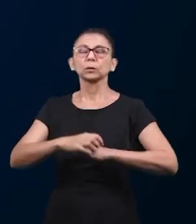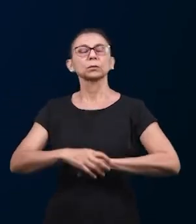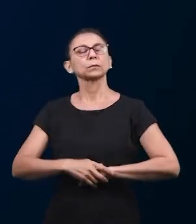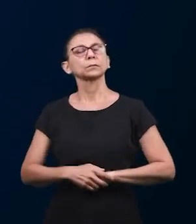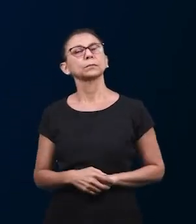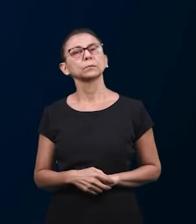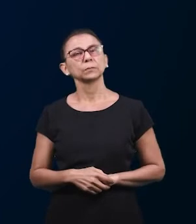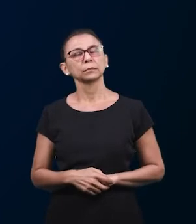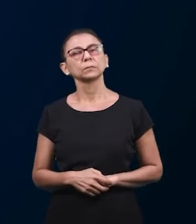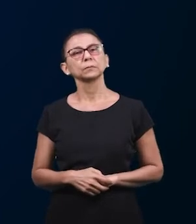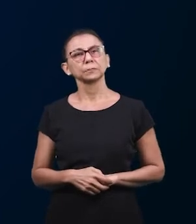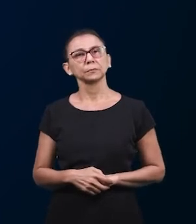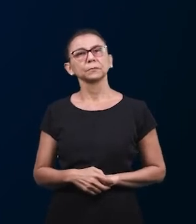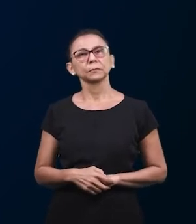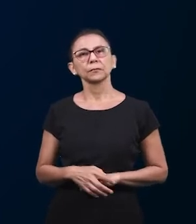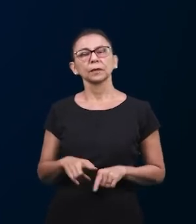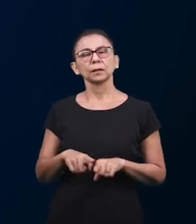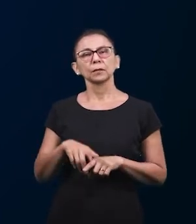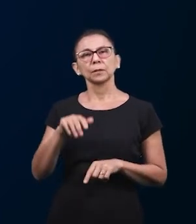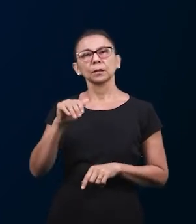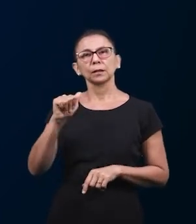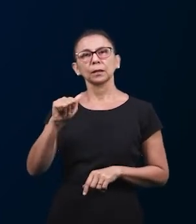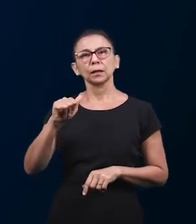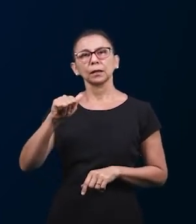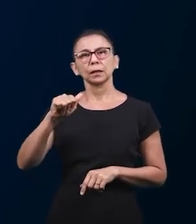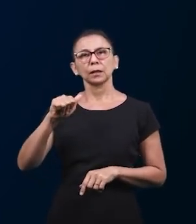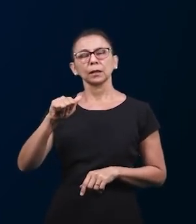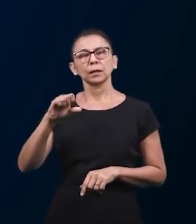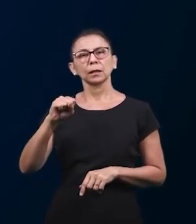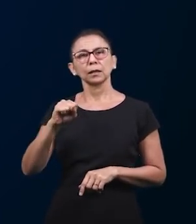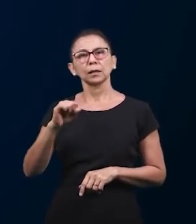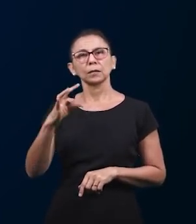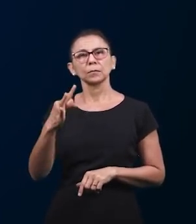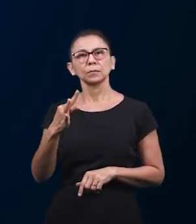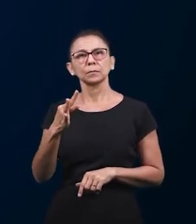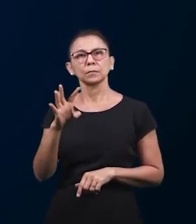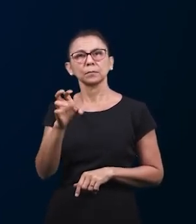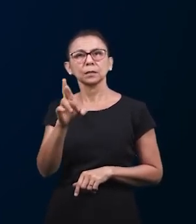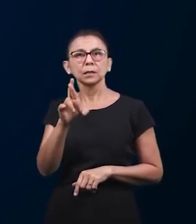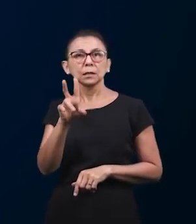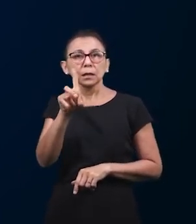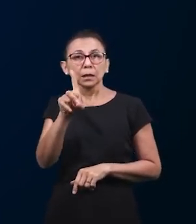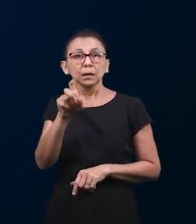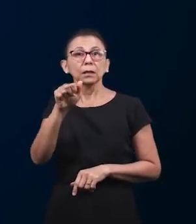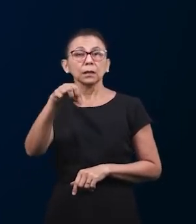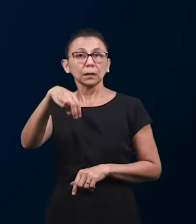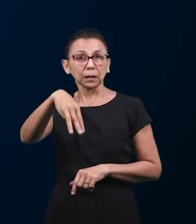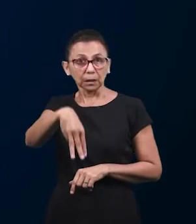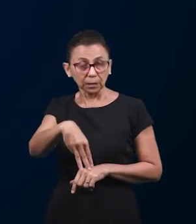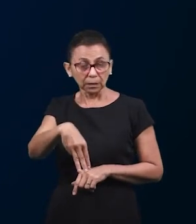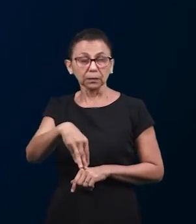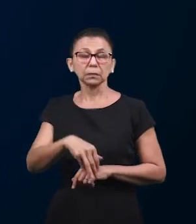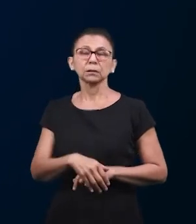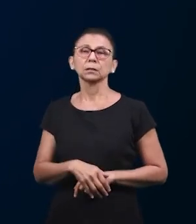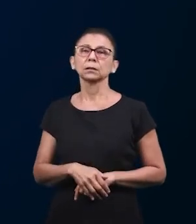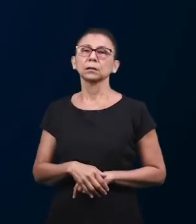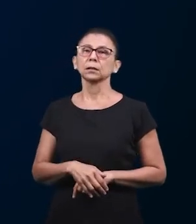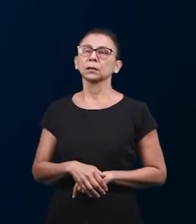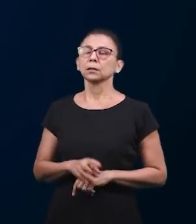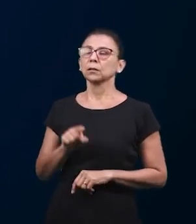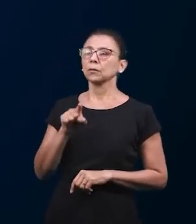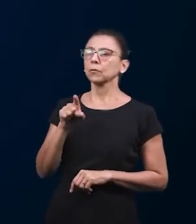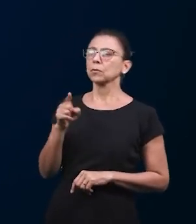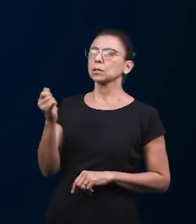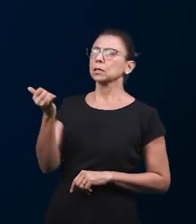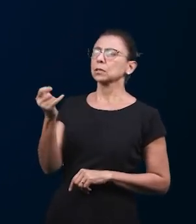по всему миру и в особенности в церкви Амстердам она говорит